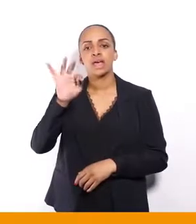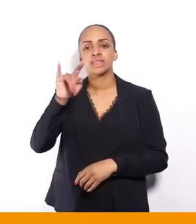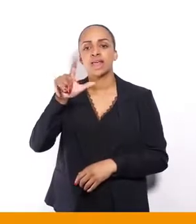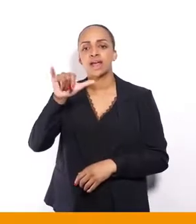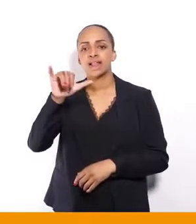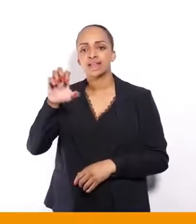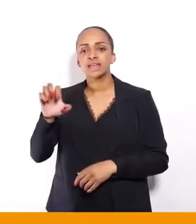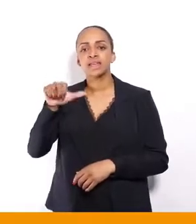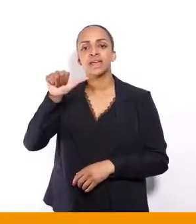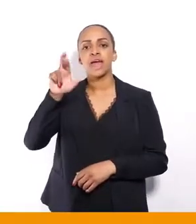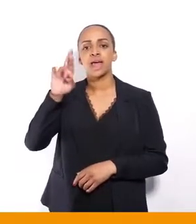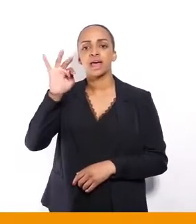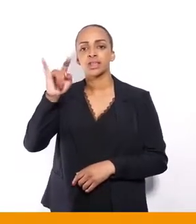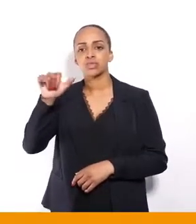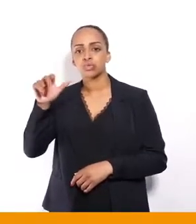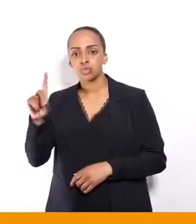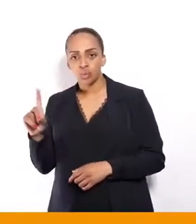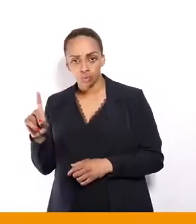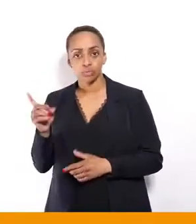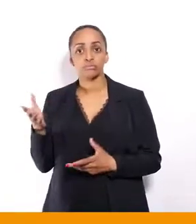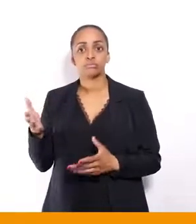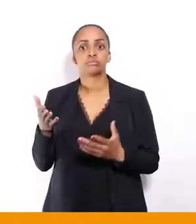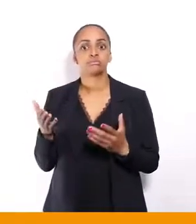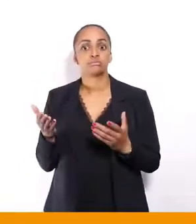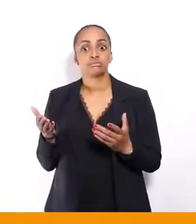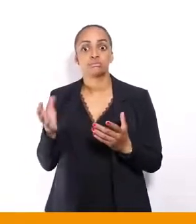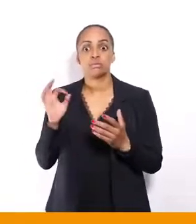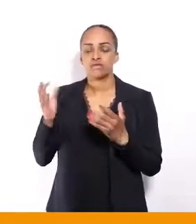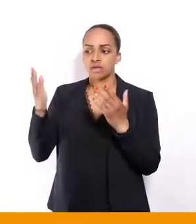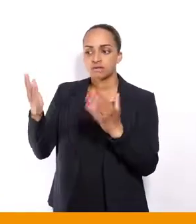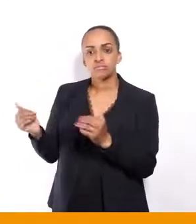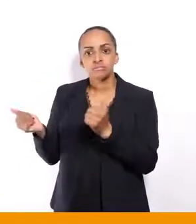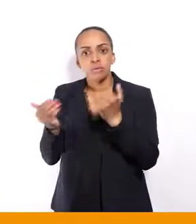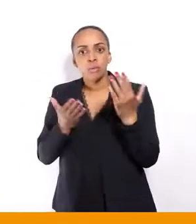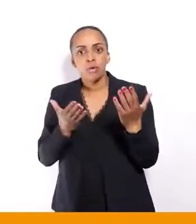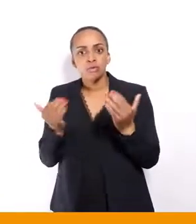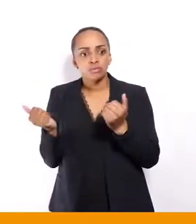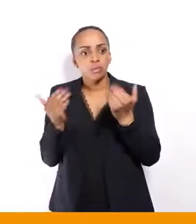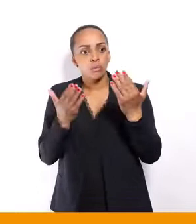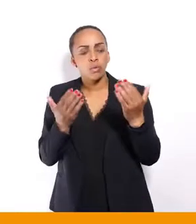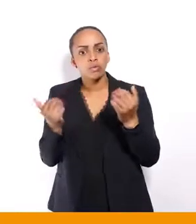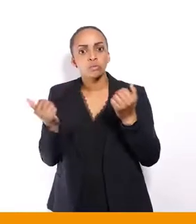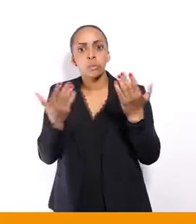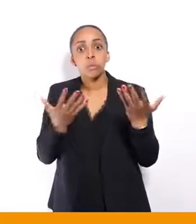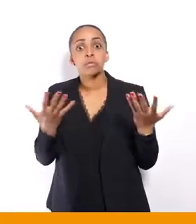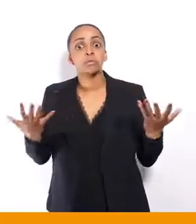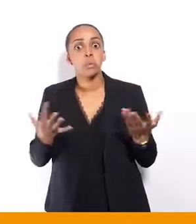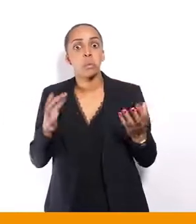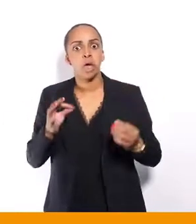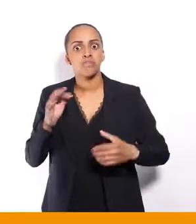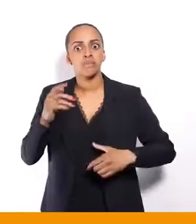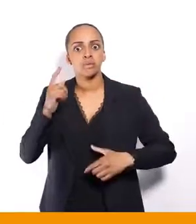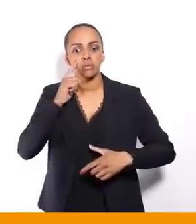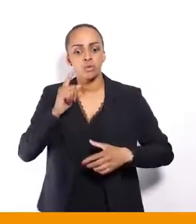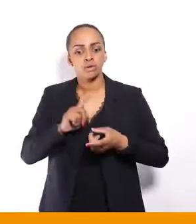et ses propositions pour améliorer la vie des personnes handicapées.